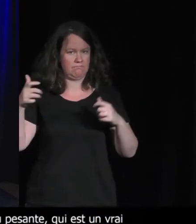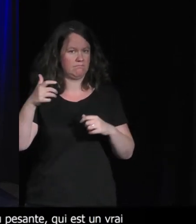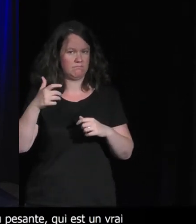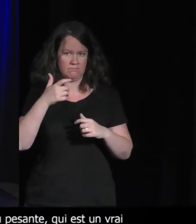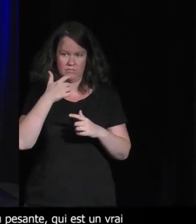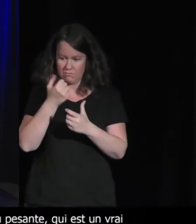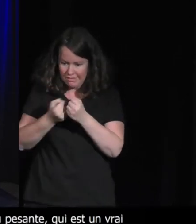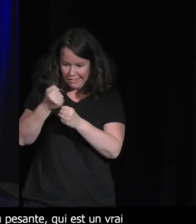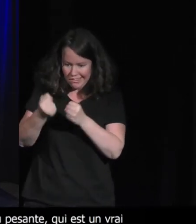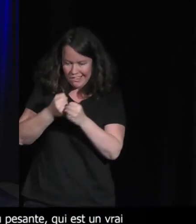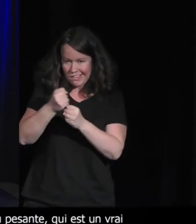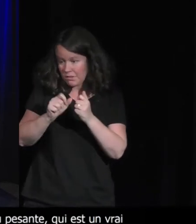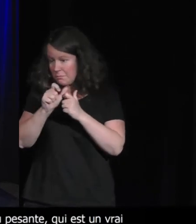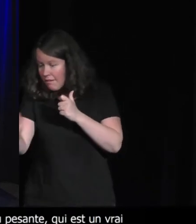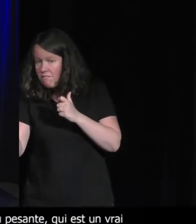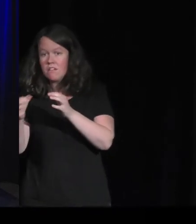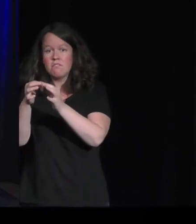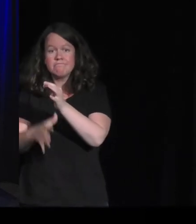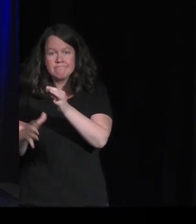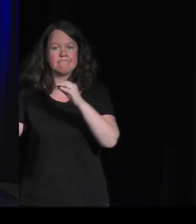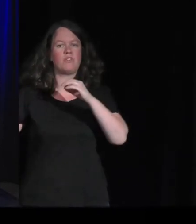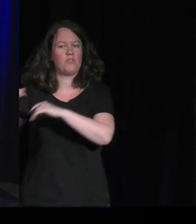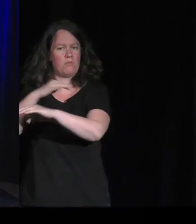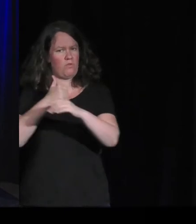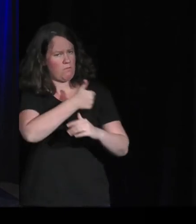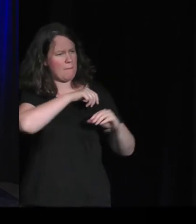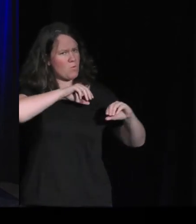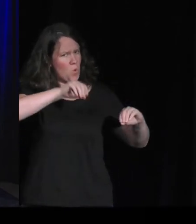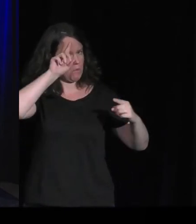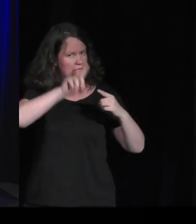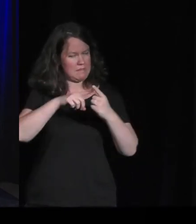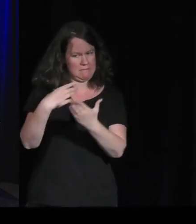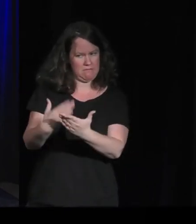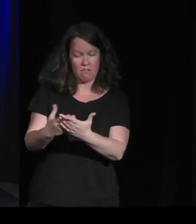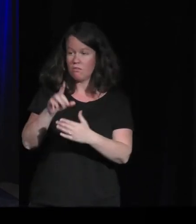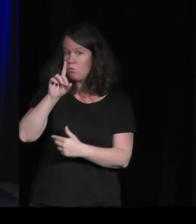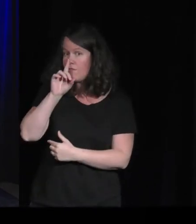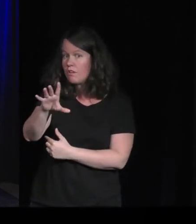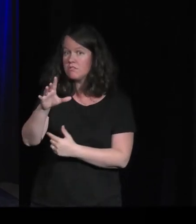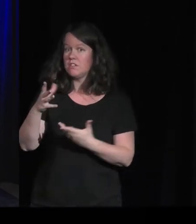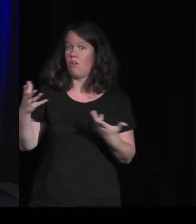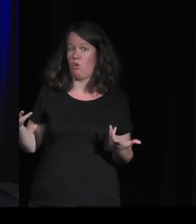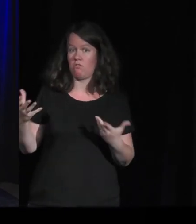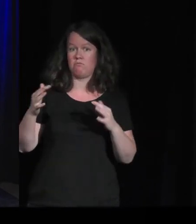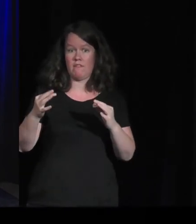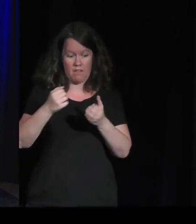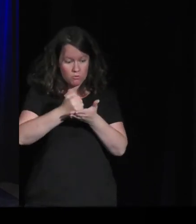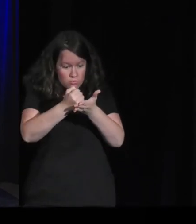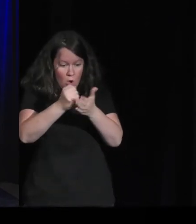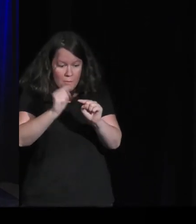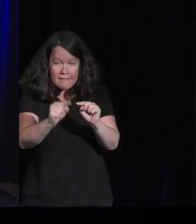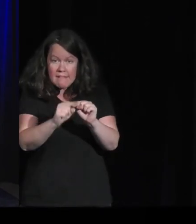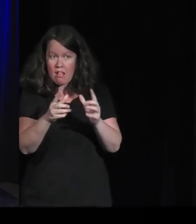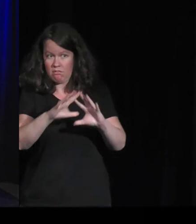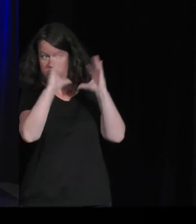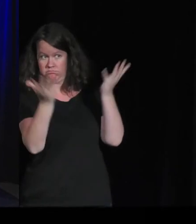environnementaux. Qu'est-ce qu'on peut dire du bilan environnemental du jeu vidéo, va dire, côté support informatique ? Est-ce que c